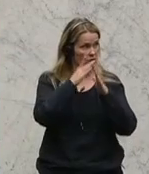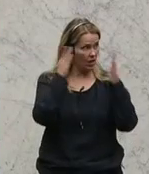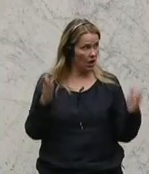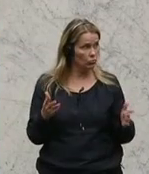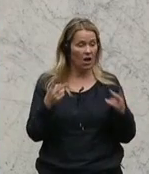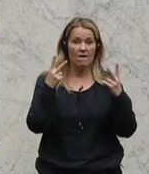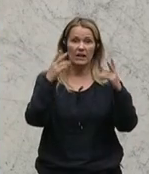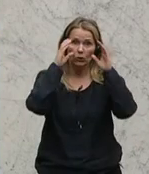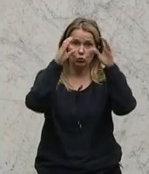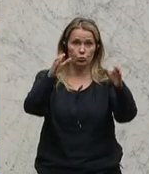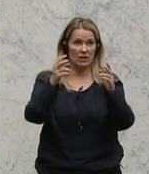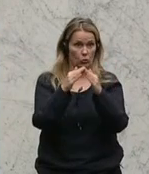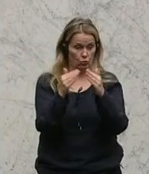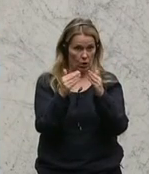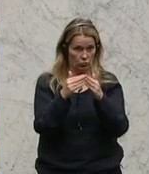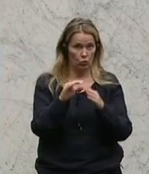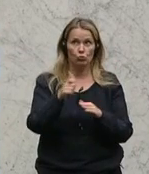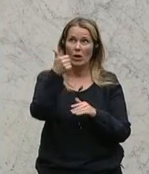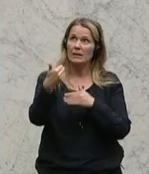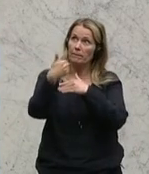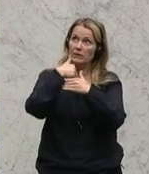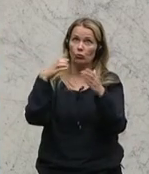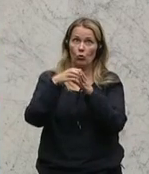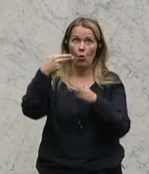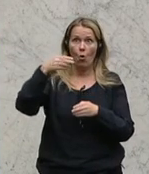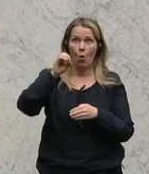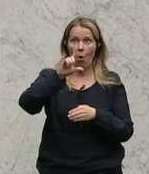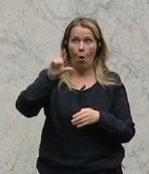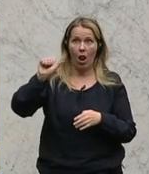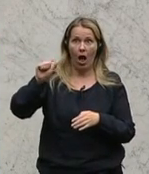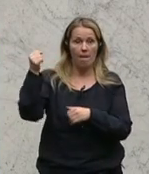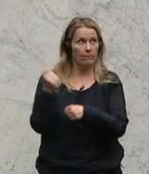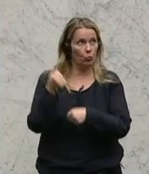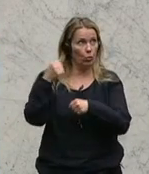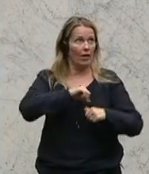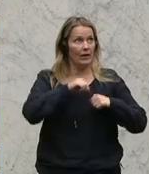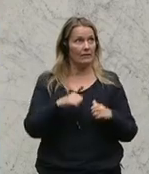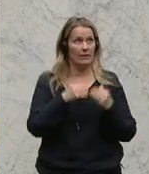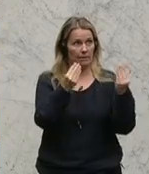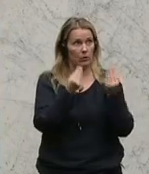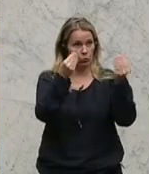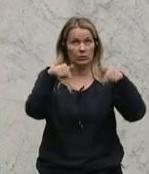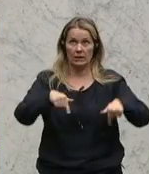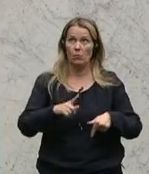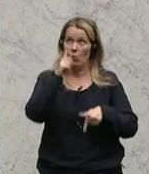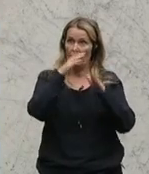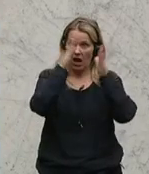Das wartet zu, sei ja zu Hause. Zuerst darf ich die Besuchergruppe aus Hollerbrunn recht herzlich begrüßen hier im Hohen Haus.